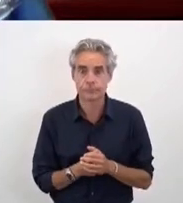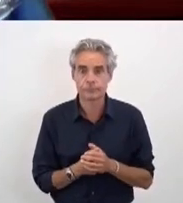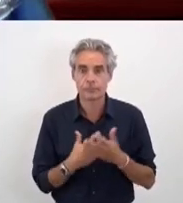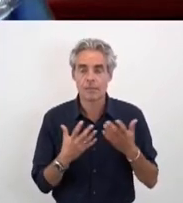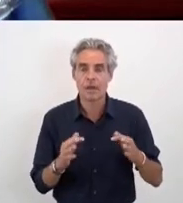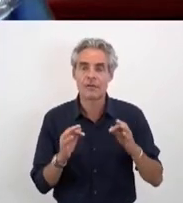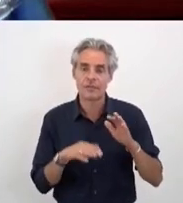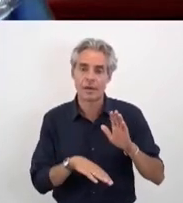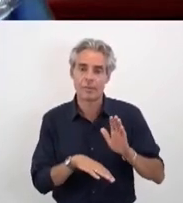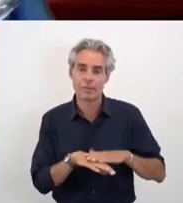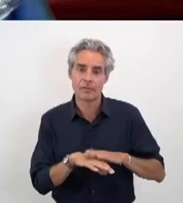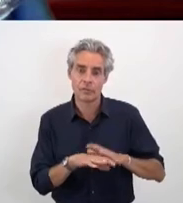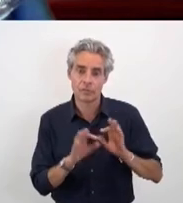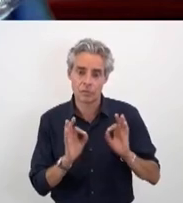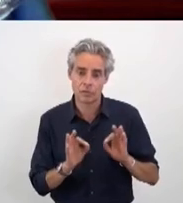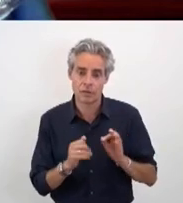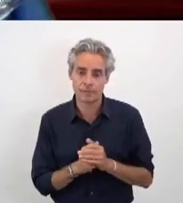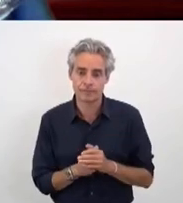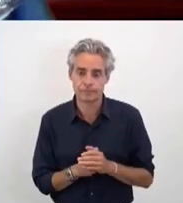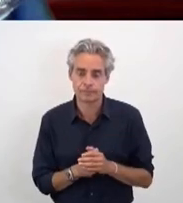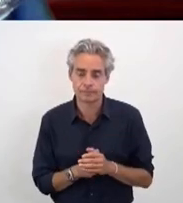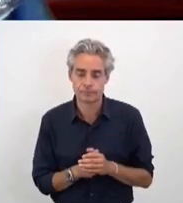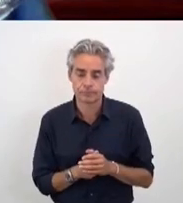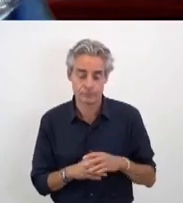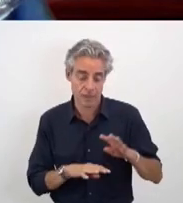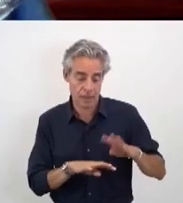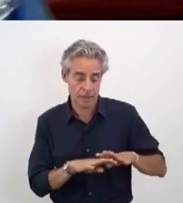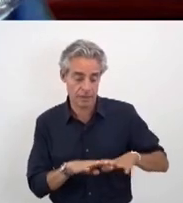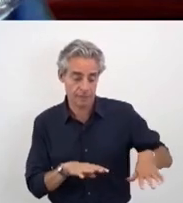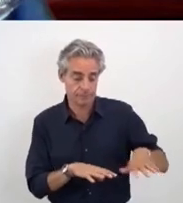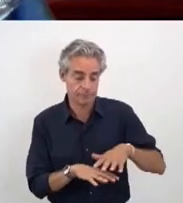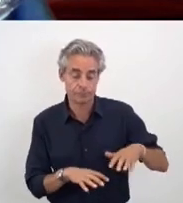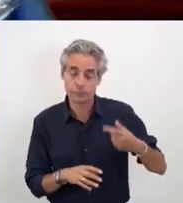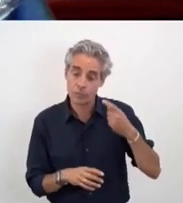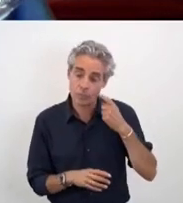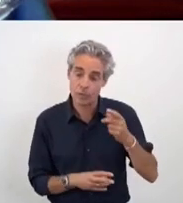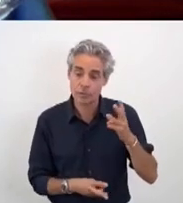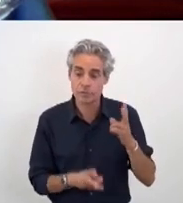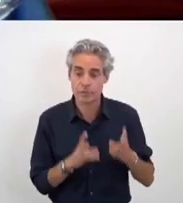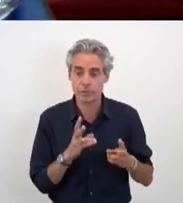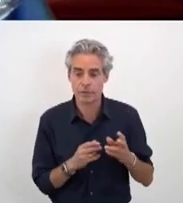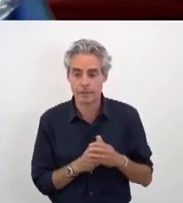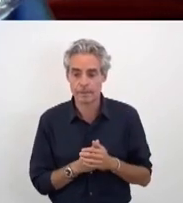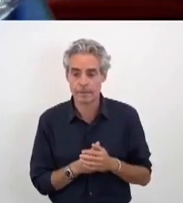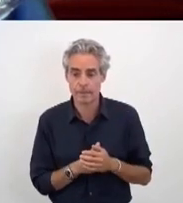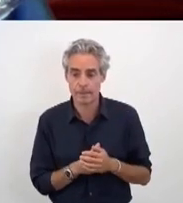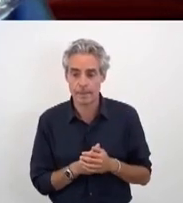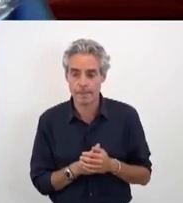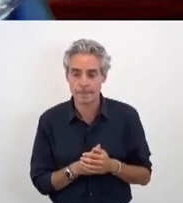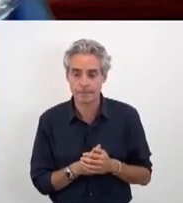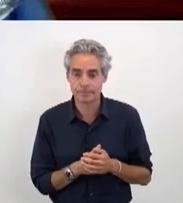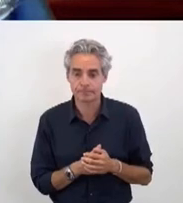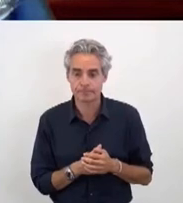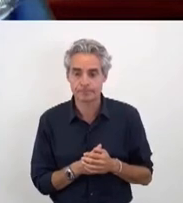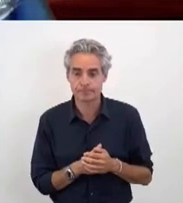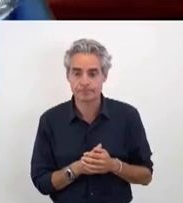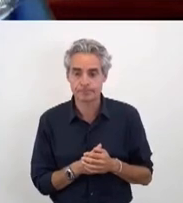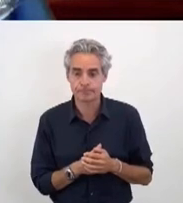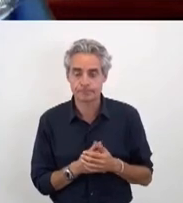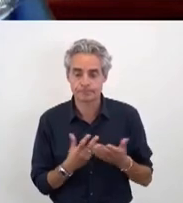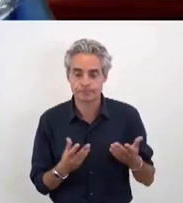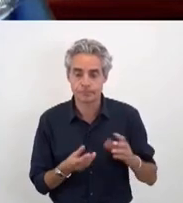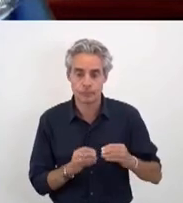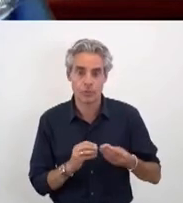prévention sur ce quartier, on ne peut pas se contenter et on ne peut pas tirer une sonnette d'alarme énorme